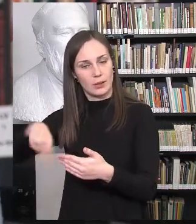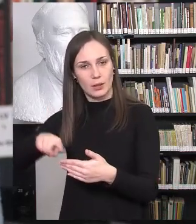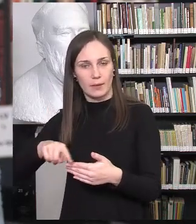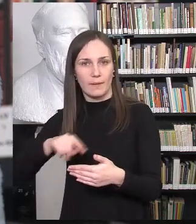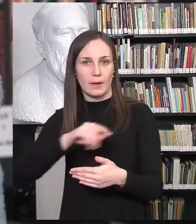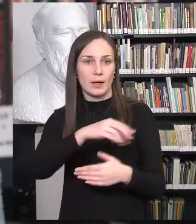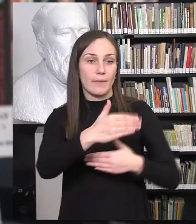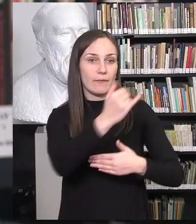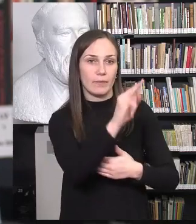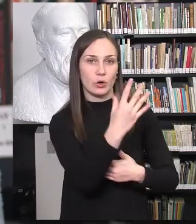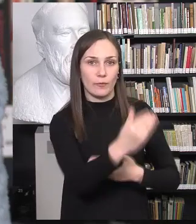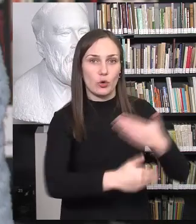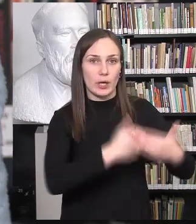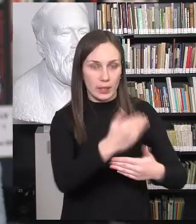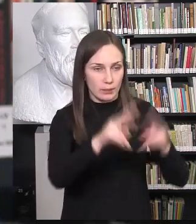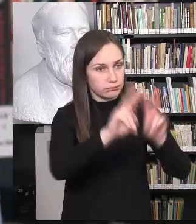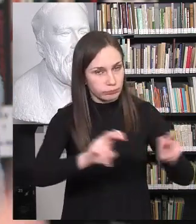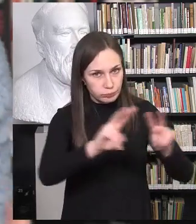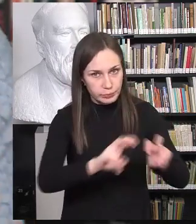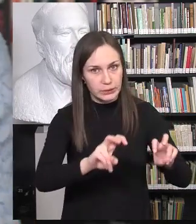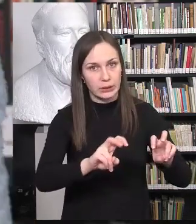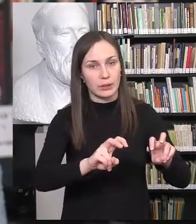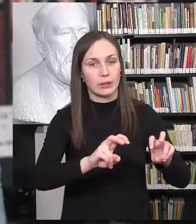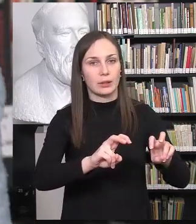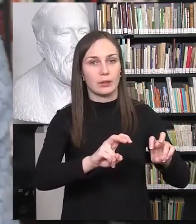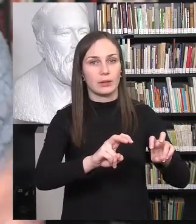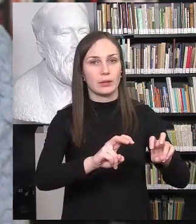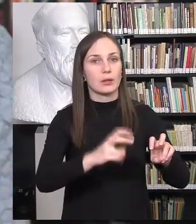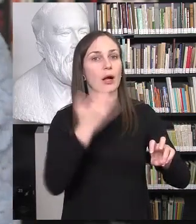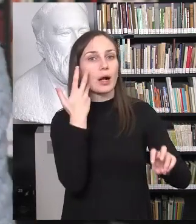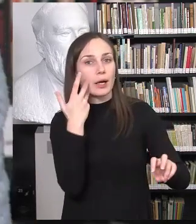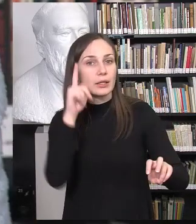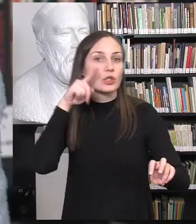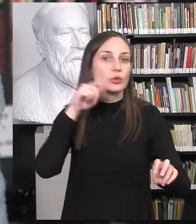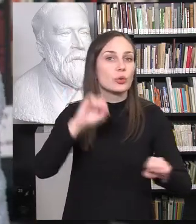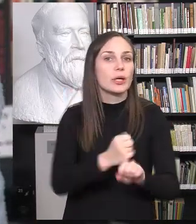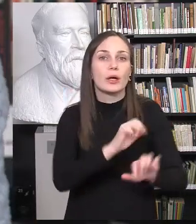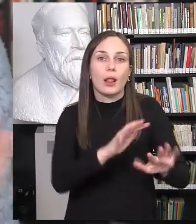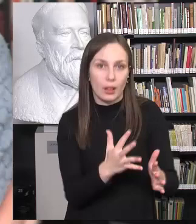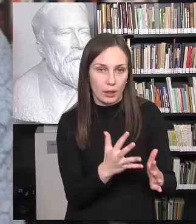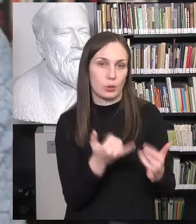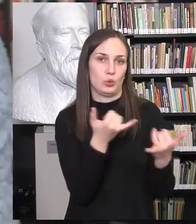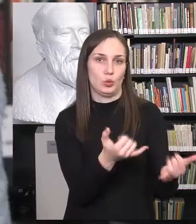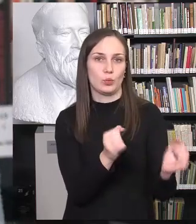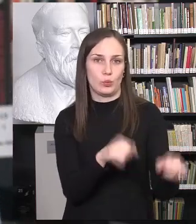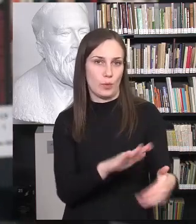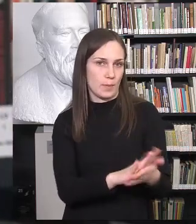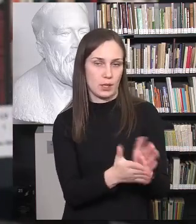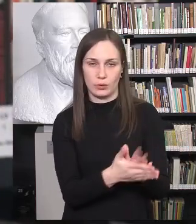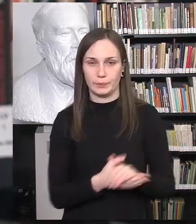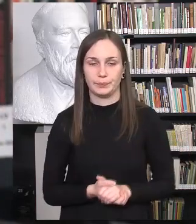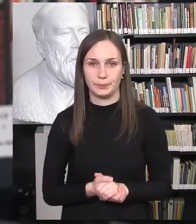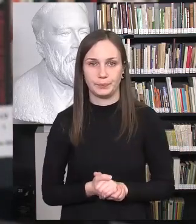išnagrinėdami raidą ir žinias vaiko vystymąse, kada jam reikia kokius žinių. Ir mes jį galime viskam paruošti.